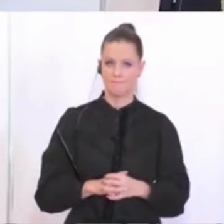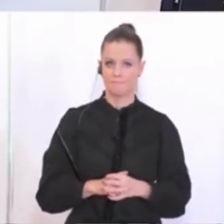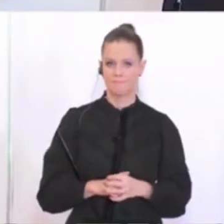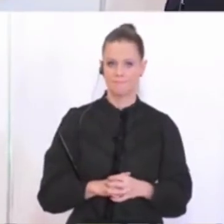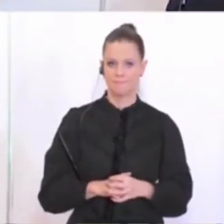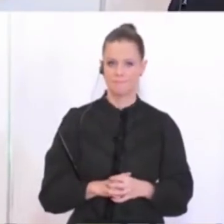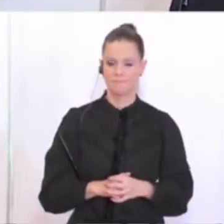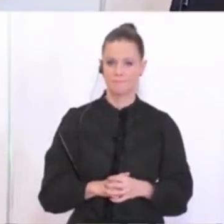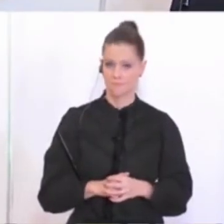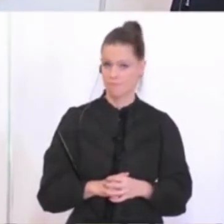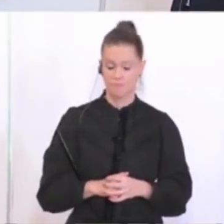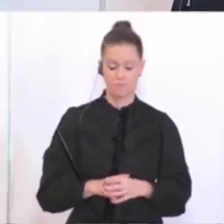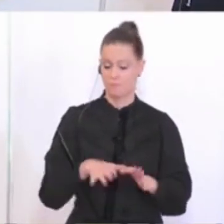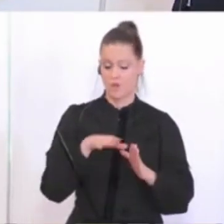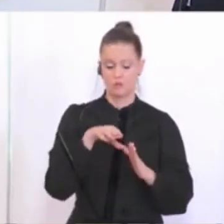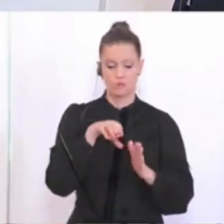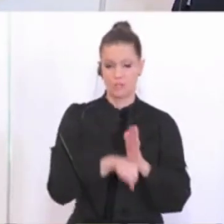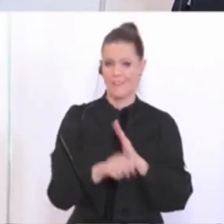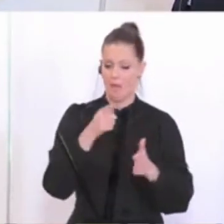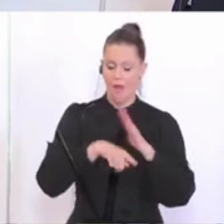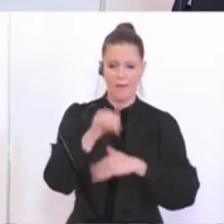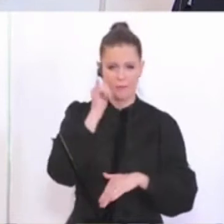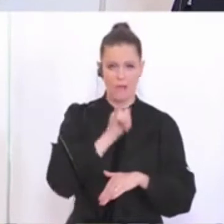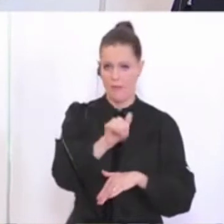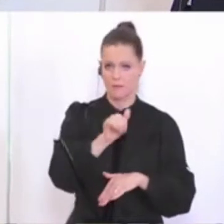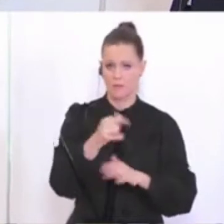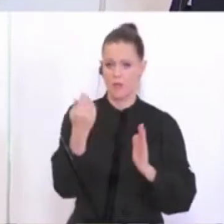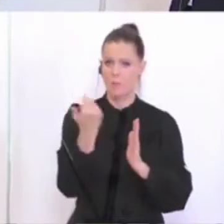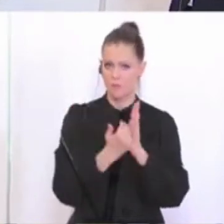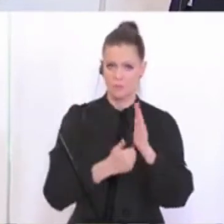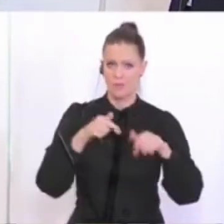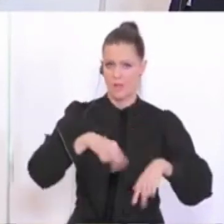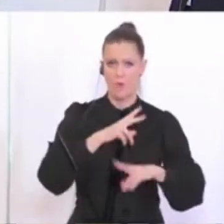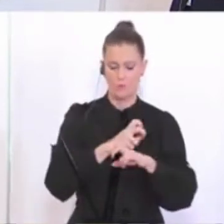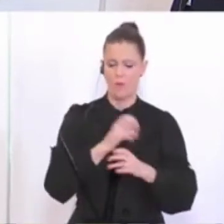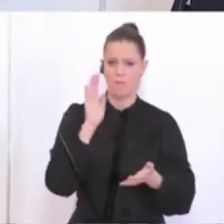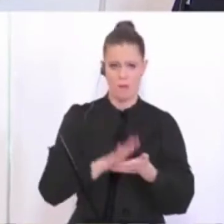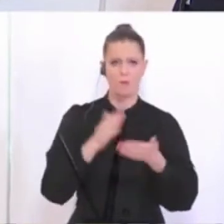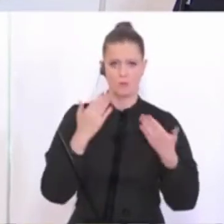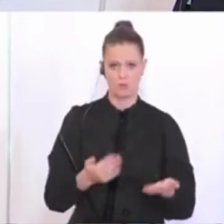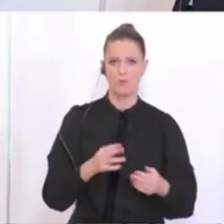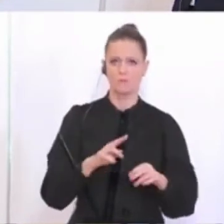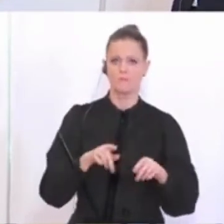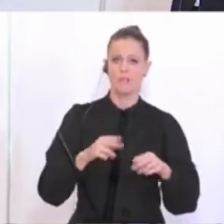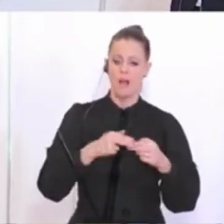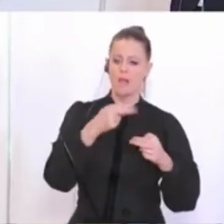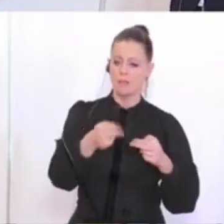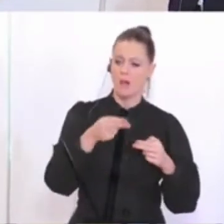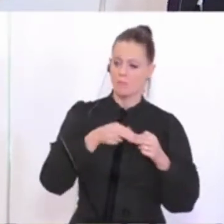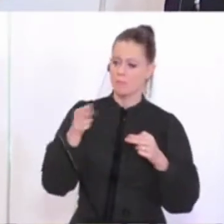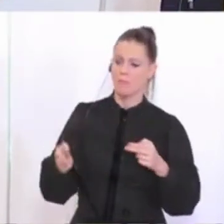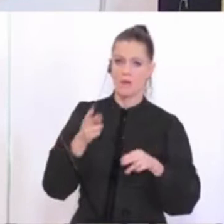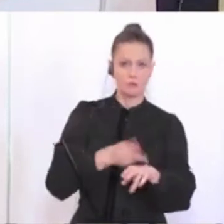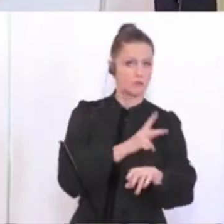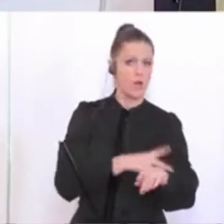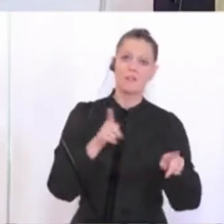Ja, wir haben sehr strenge Einreisebestimmungen derzeit in Österreich und das wird auch vorläufig so bleiben, weil es ja unsere Nachbarstaaten uns erstens einmal gleich